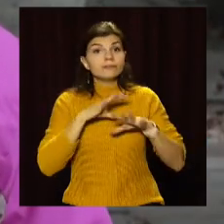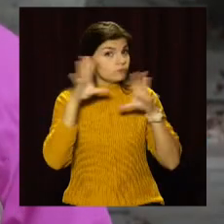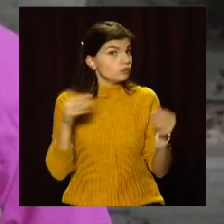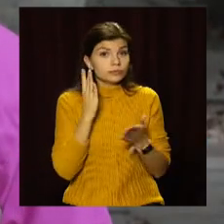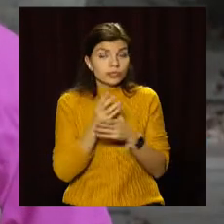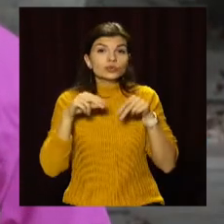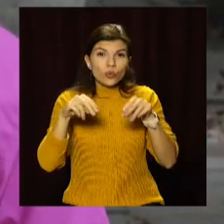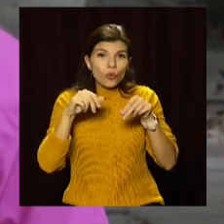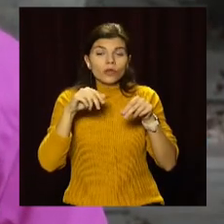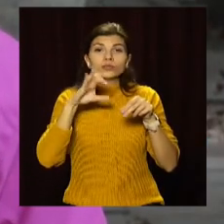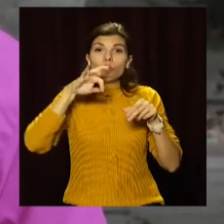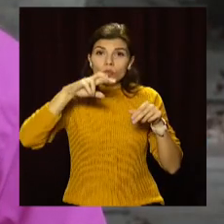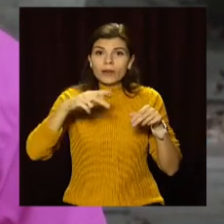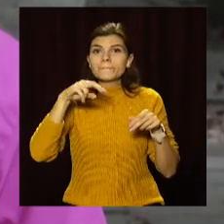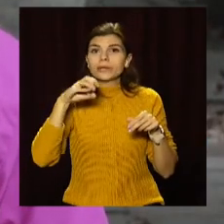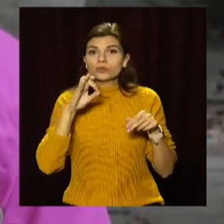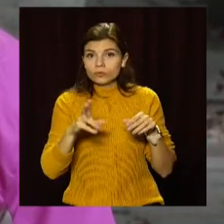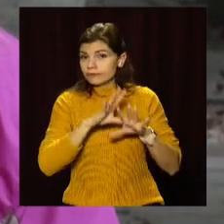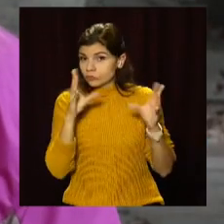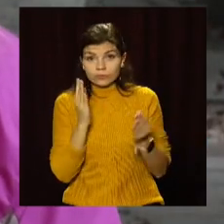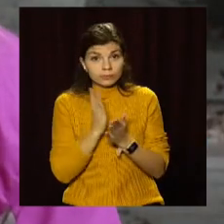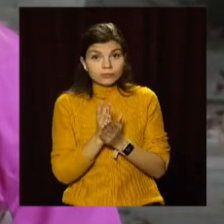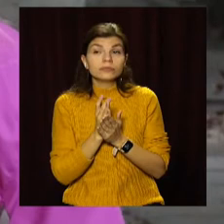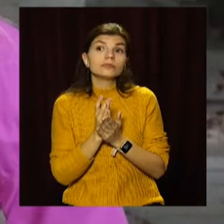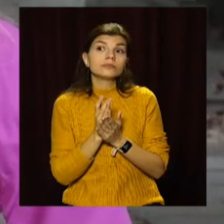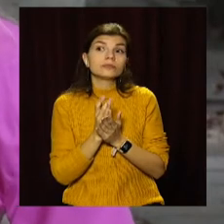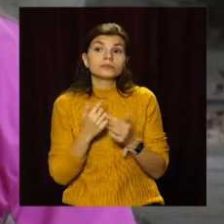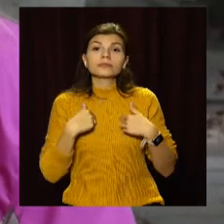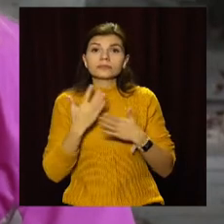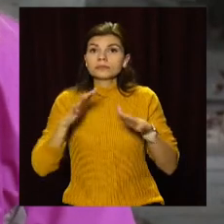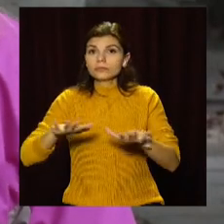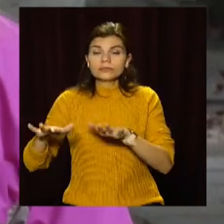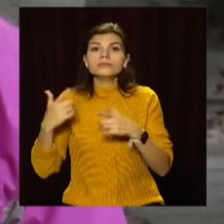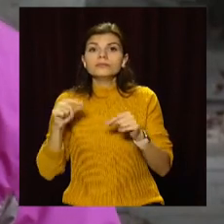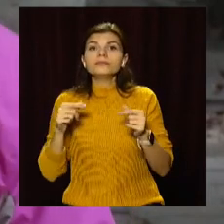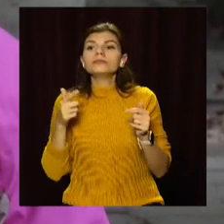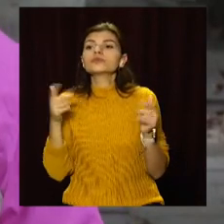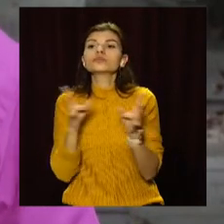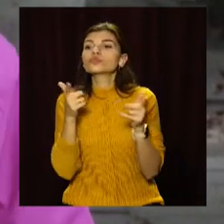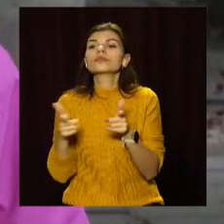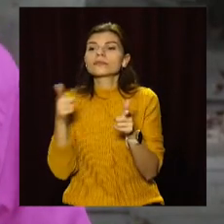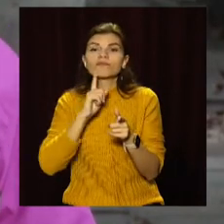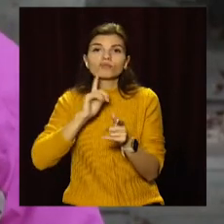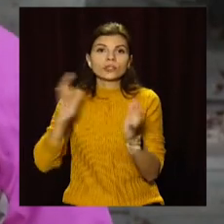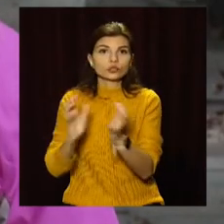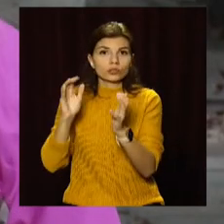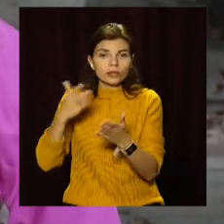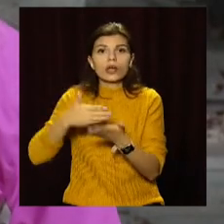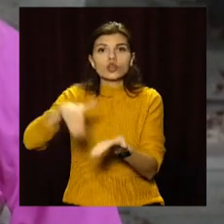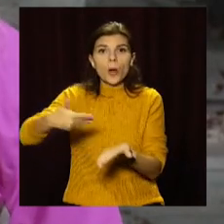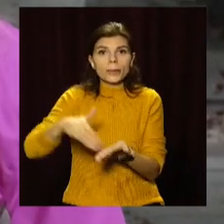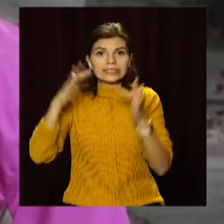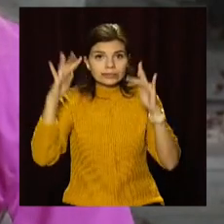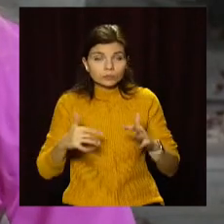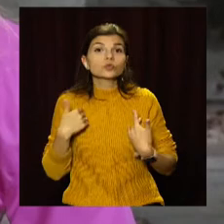матеріал нам вже завезли. У кожному дворі у нас є спеціально відведені міста, де храниться посипачний матеріал. Лопати Снежні ми